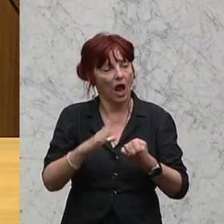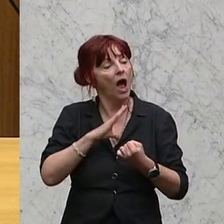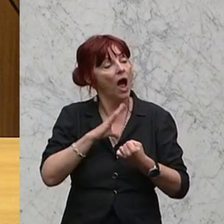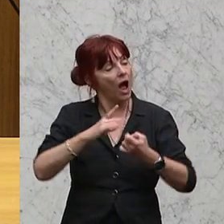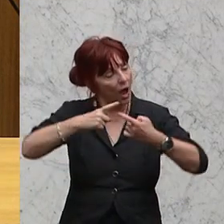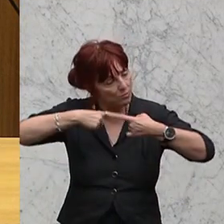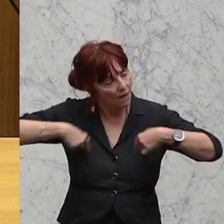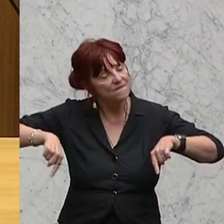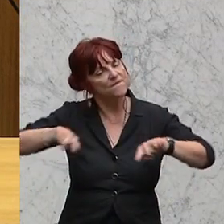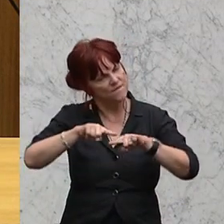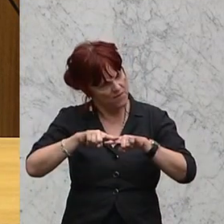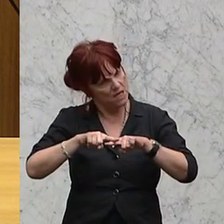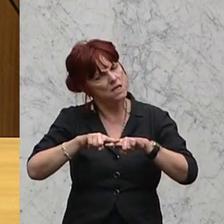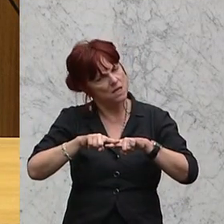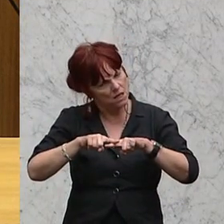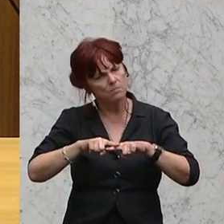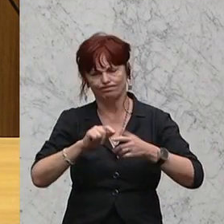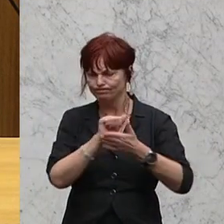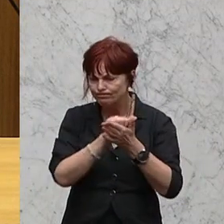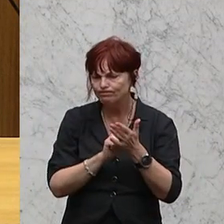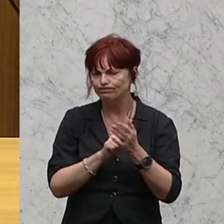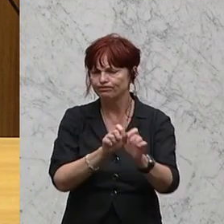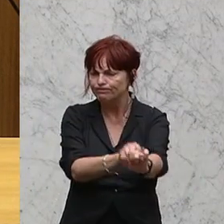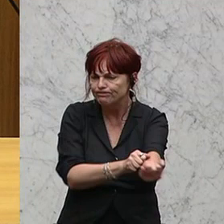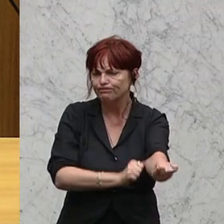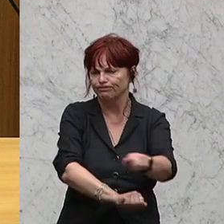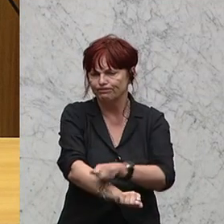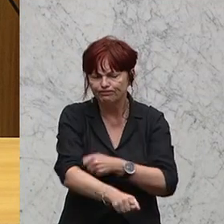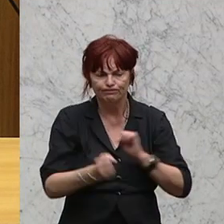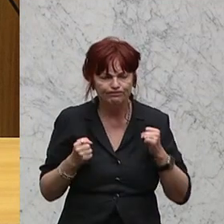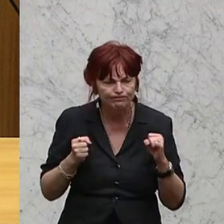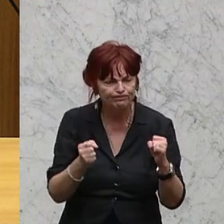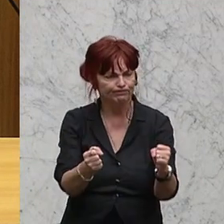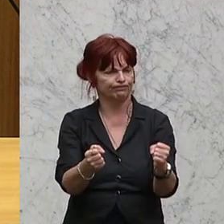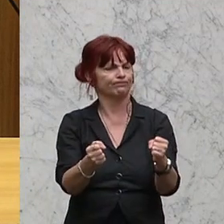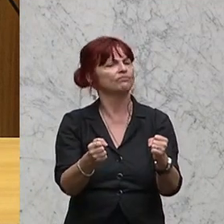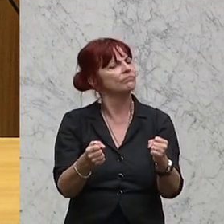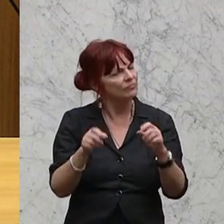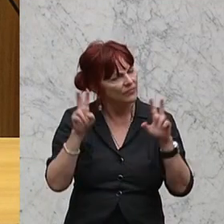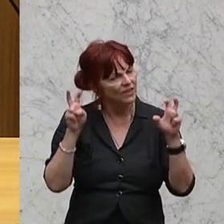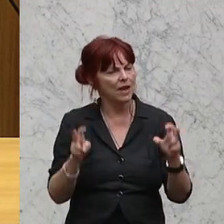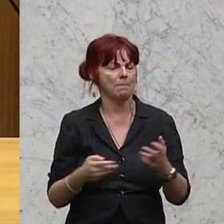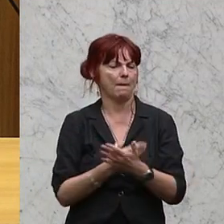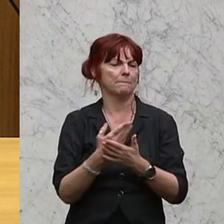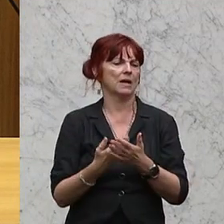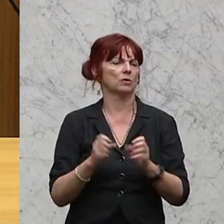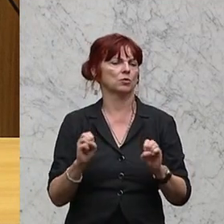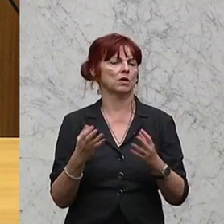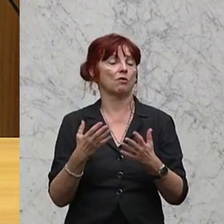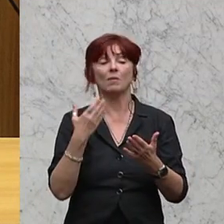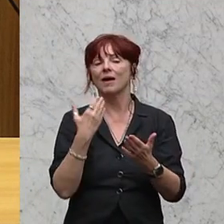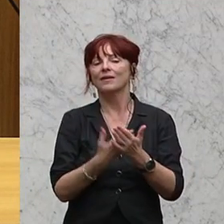dieses Unterfangen eben angegangen und damit aber auch haben wir auch ein